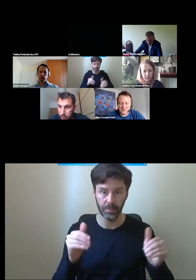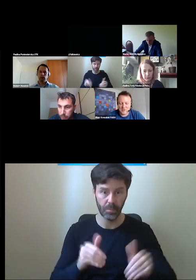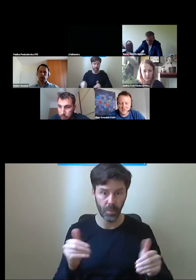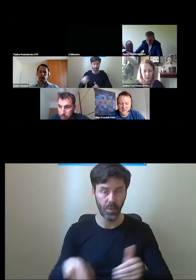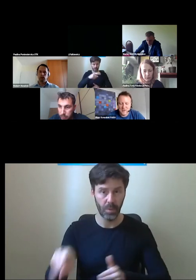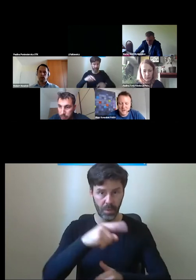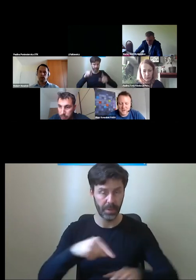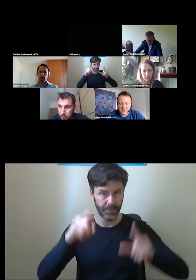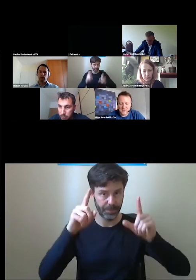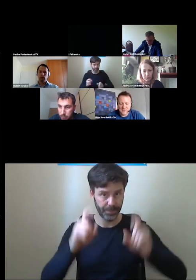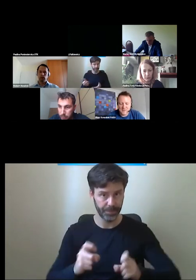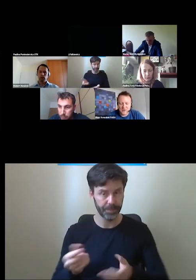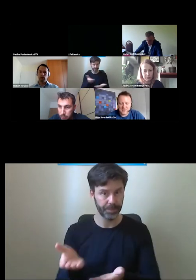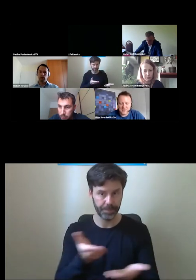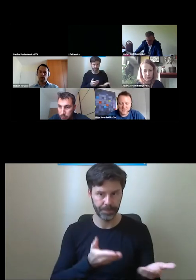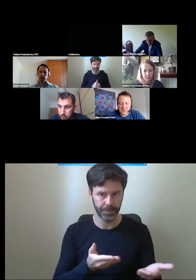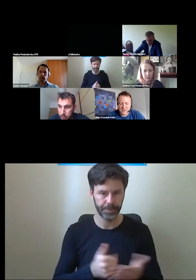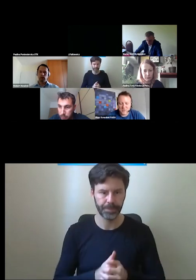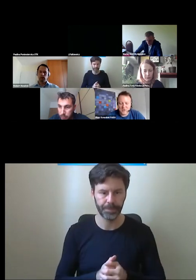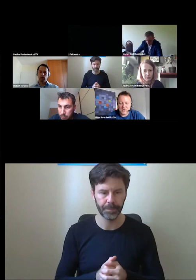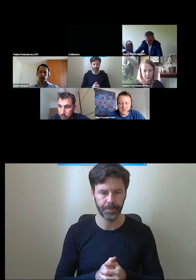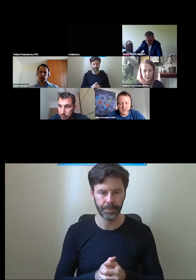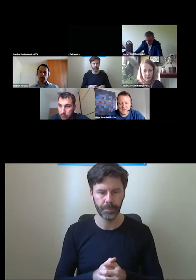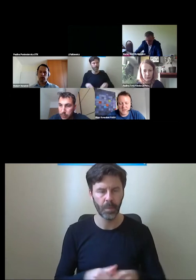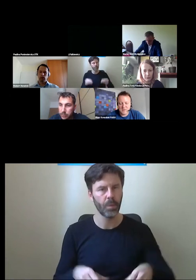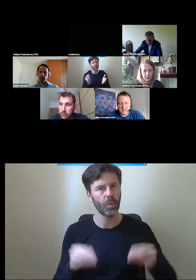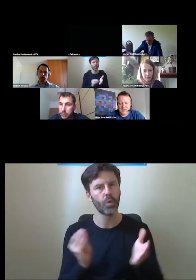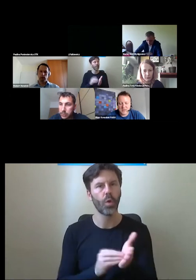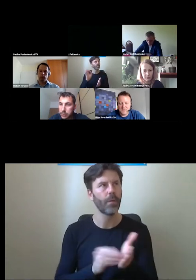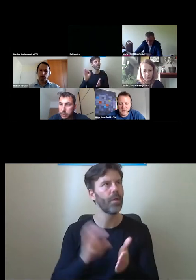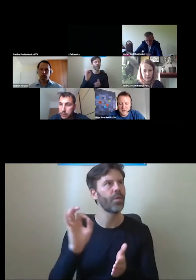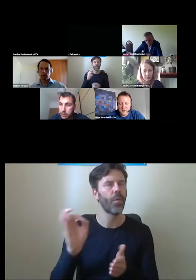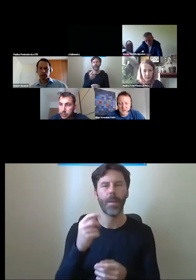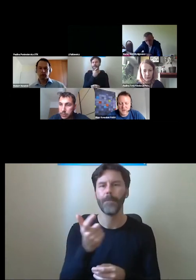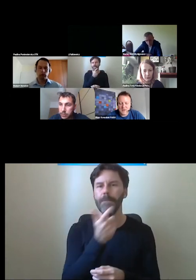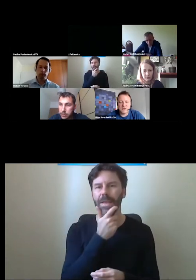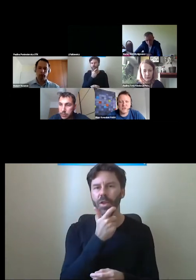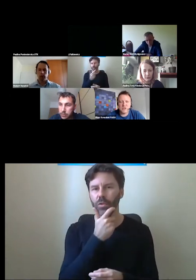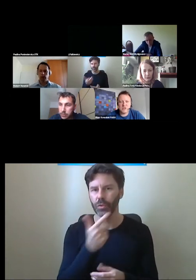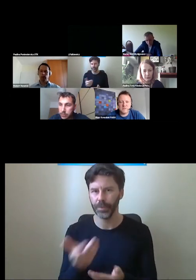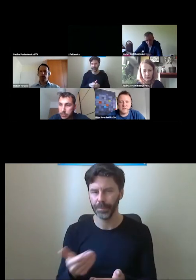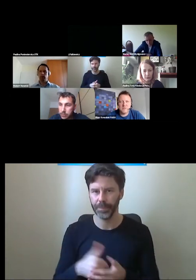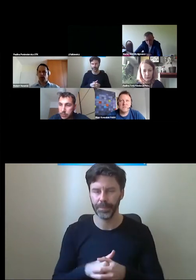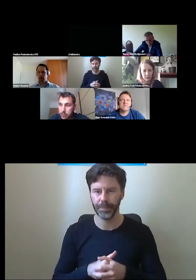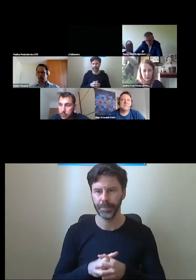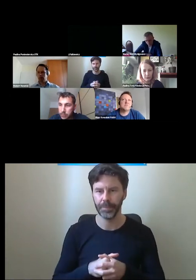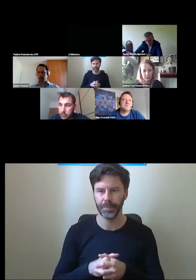doświadczeń bydgoskich. W takim sensie, czy